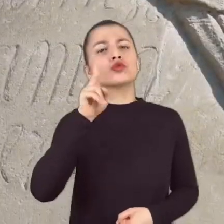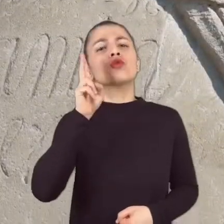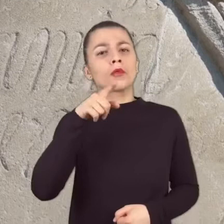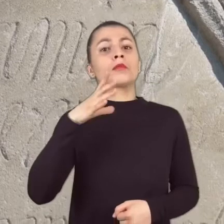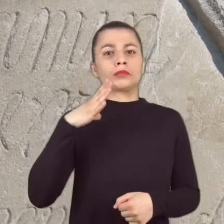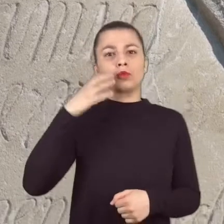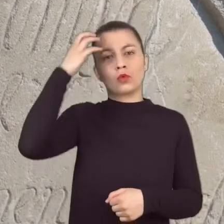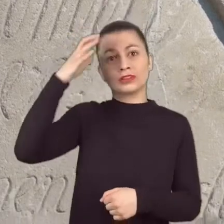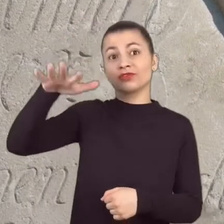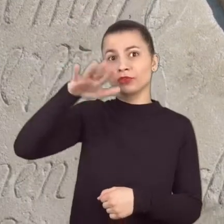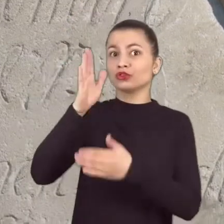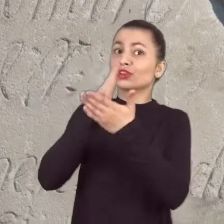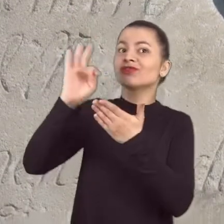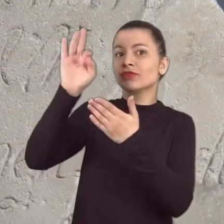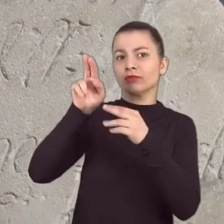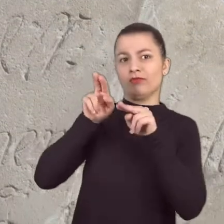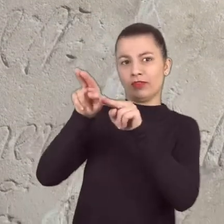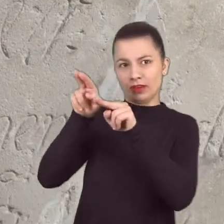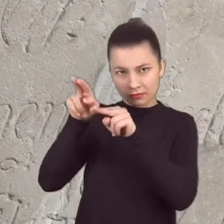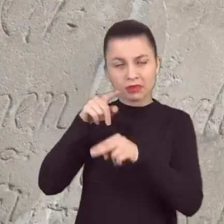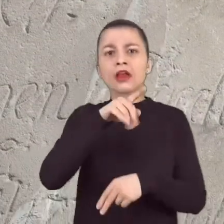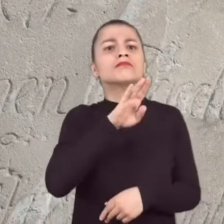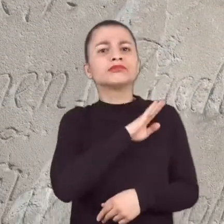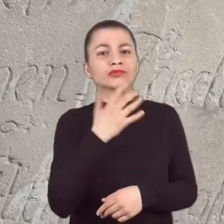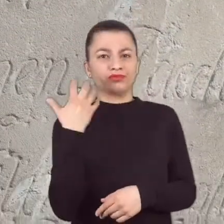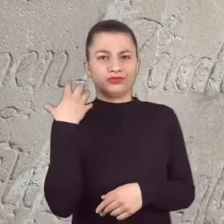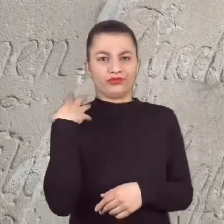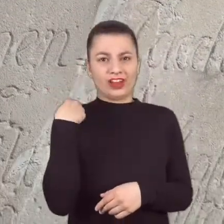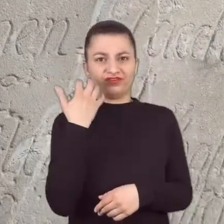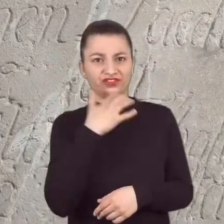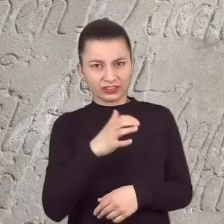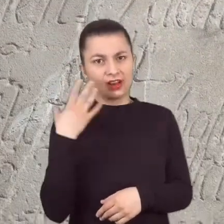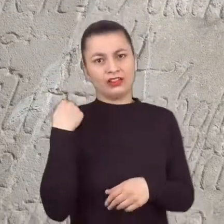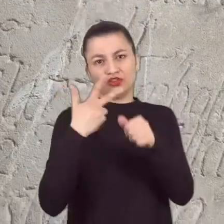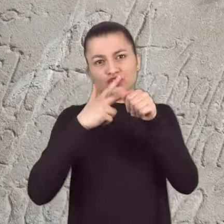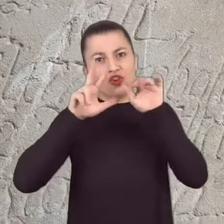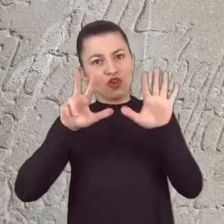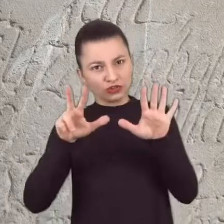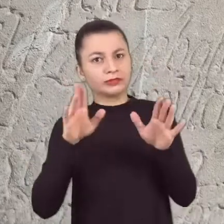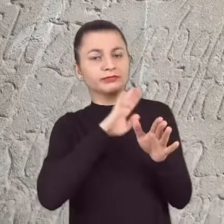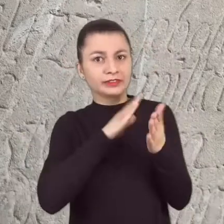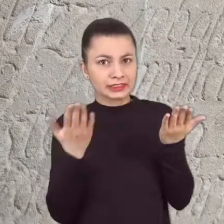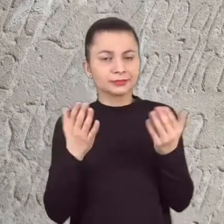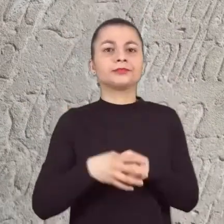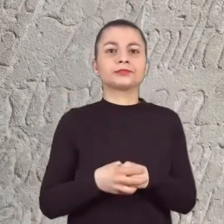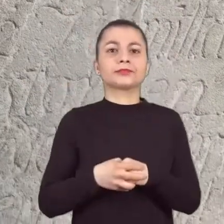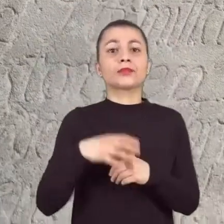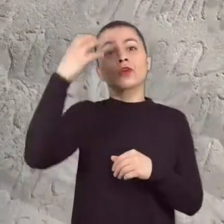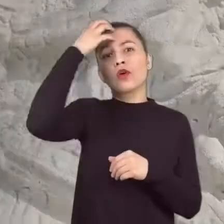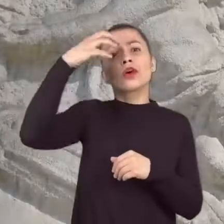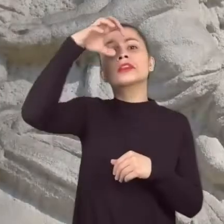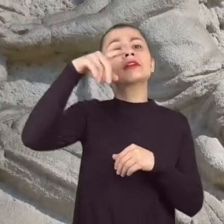dzierżawcy dóbr królewskich. Śmierć zabrała tego mężczyznę w śle wieku, miał bowiem w momencie zgonu 38